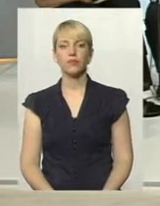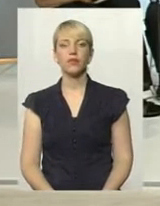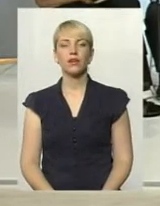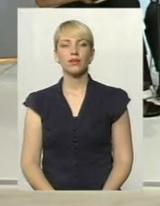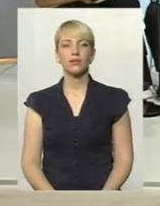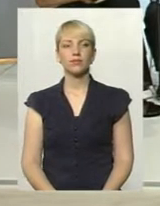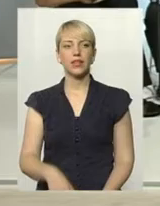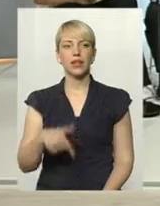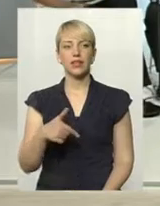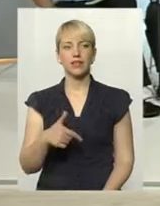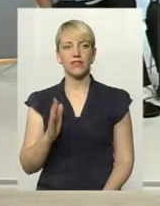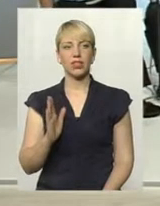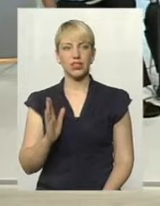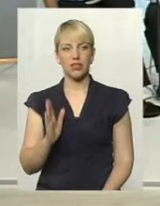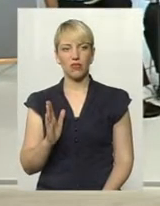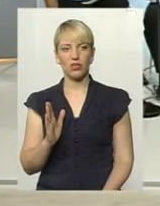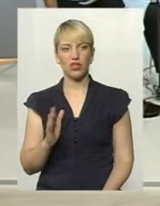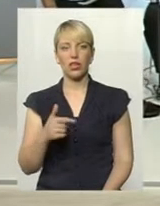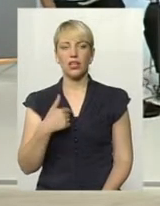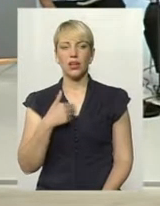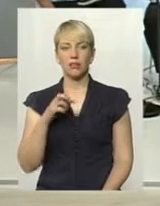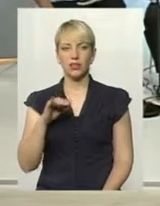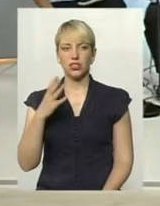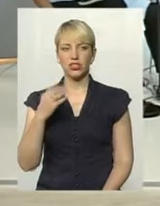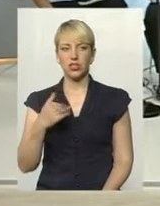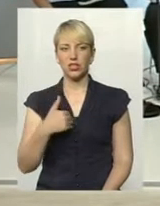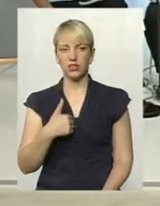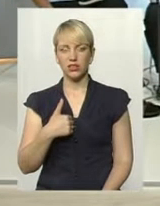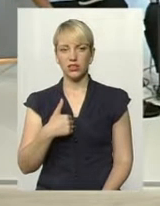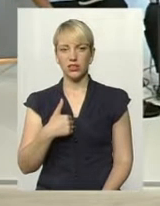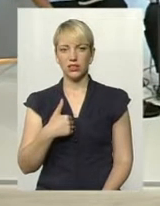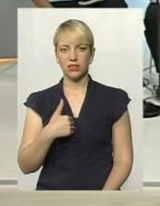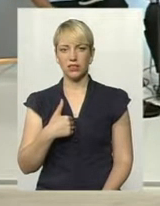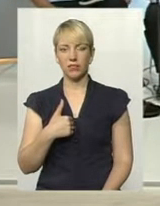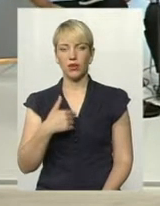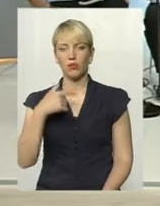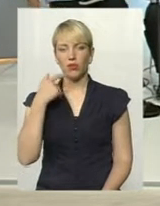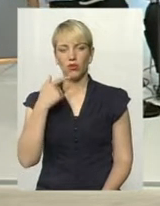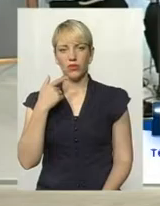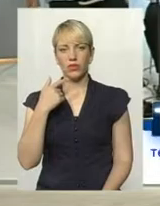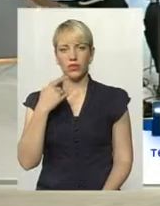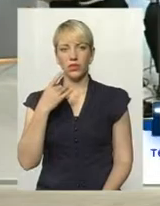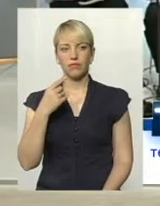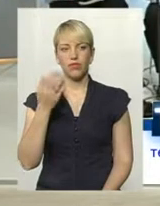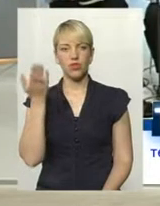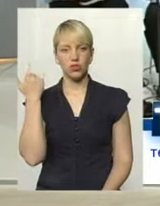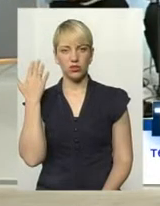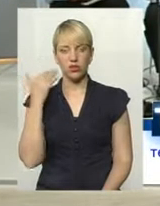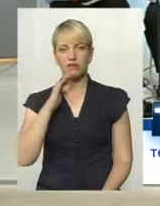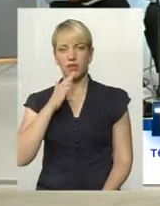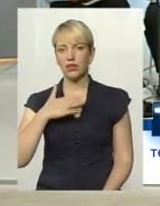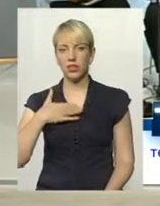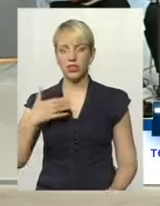Геннадій Володиславович, я би хотіла ще зачепити той аспект. Буквально нещодавно наша